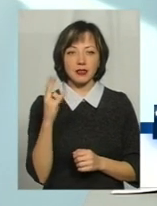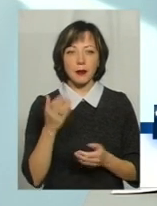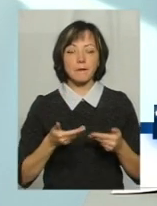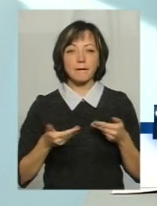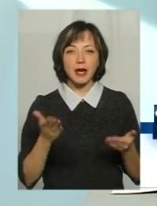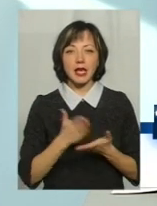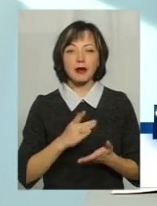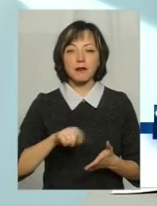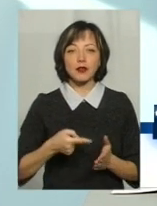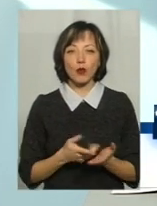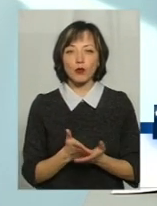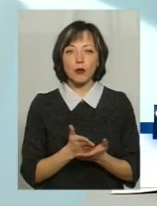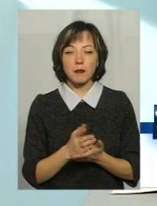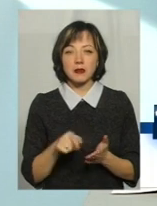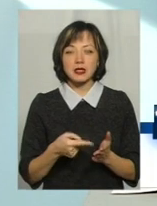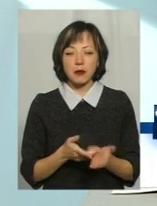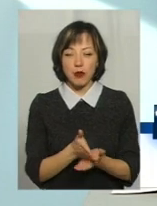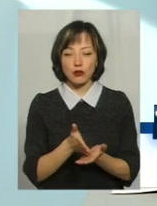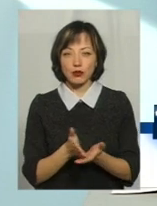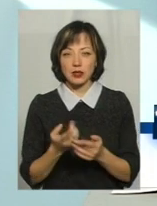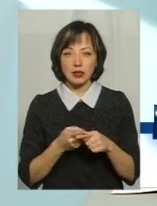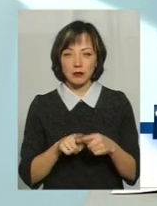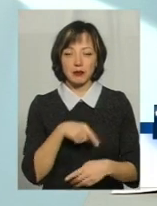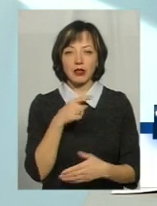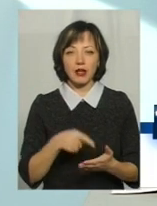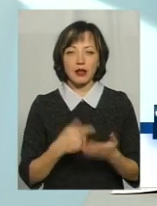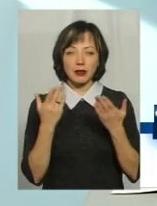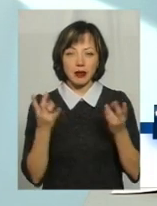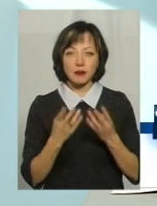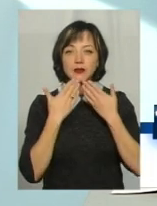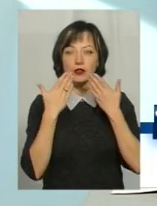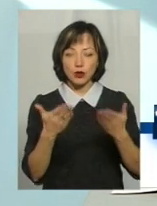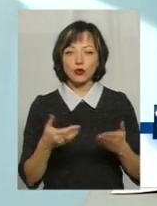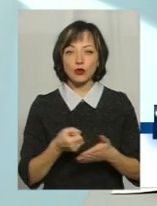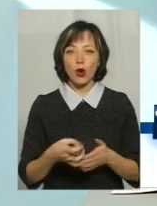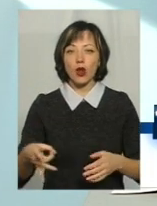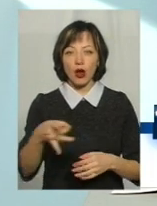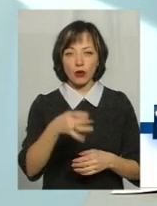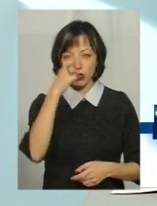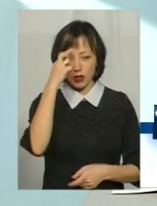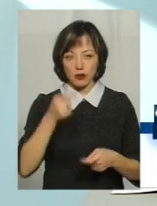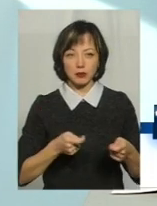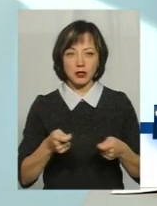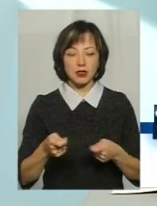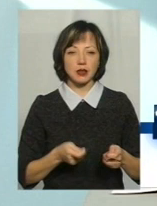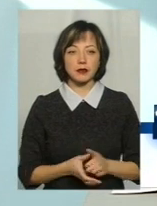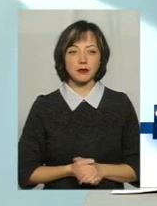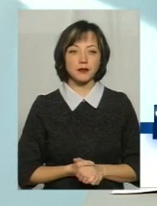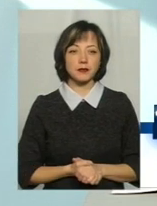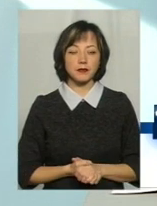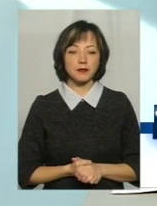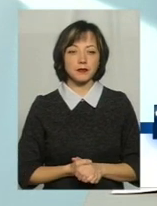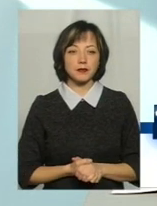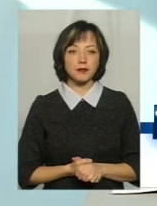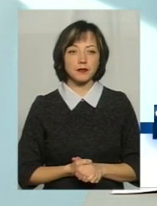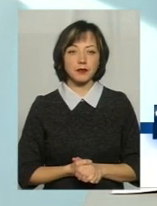бо ми є містом, ми обслуговуємо міський маршрут. Я думаю, що з цим питанням вам треба звернутися до районної державної адміністрації, як замовника перевезти.